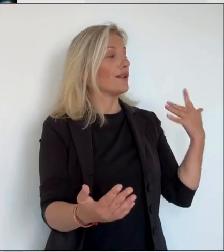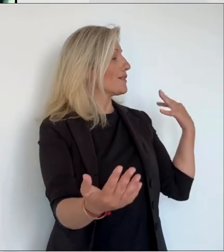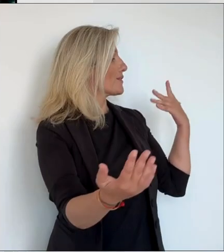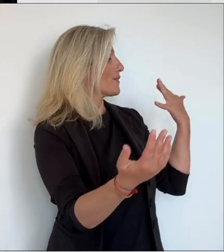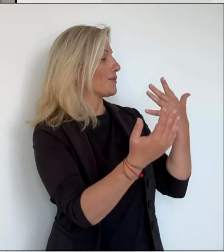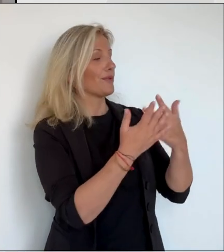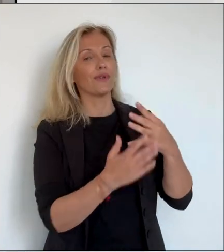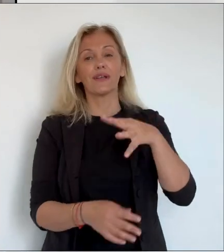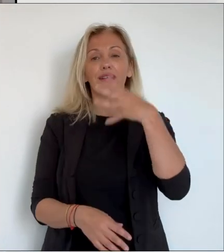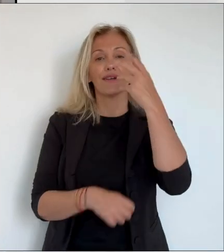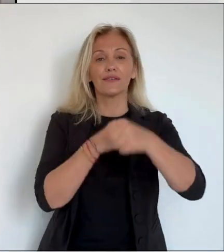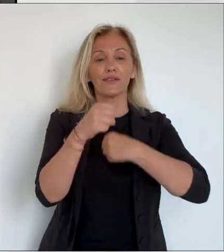Washington demande son extradition.